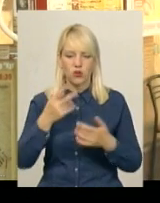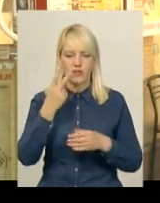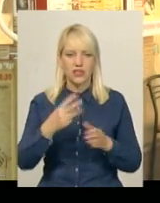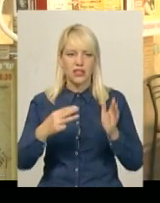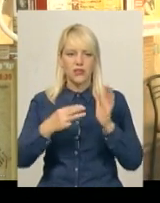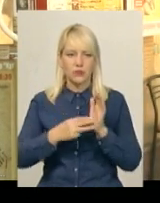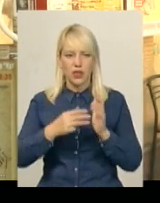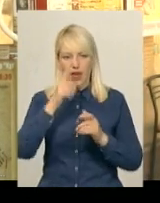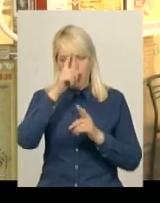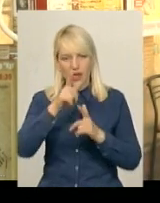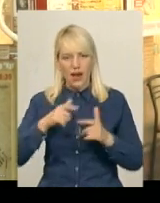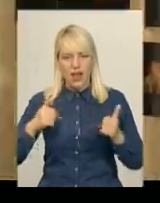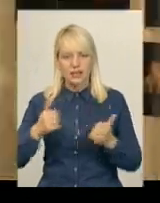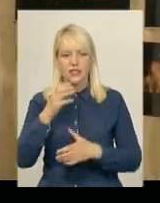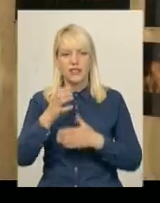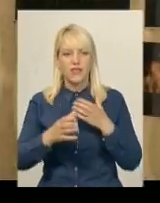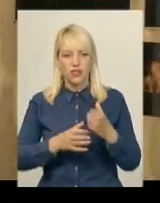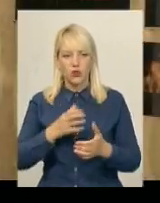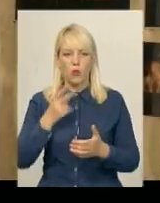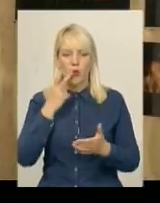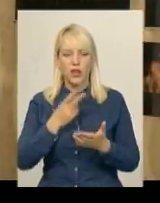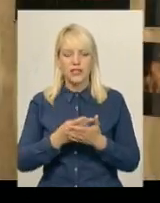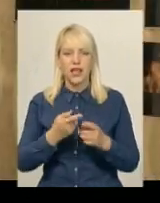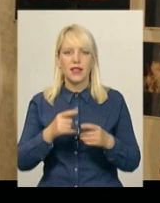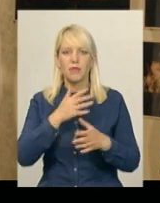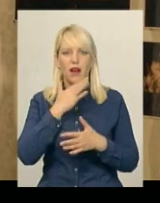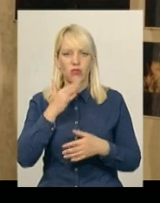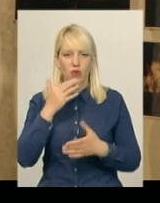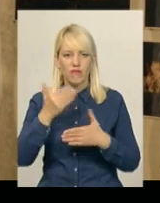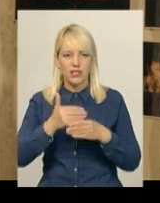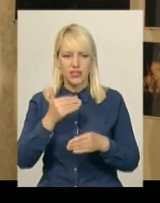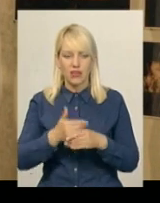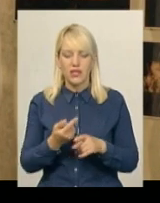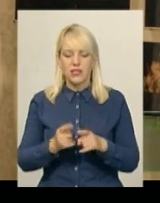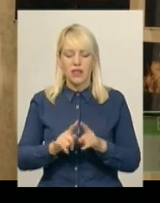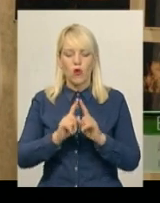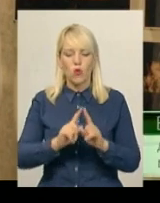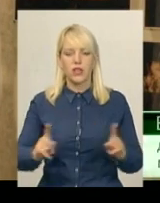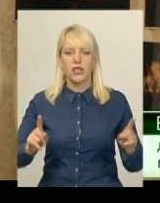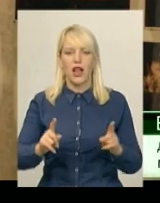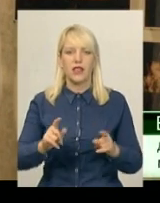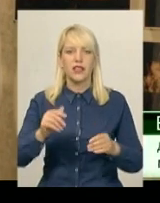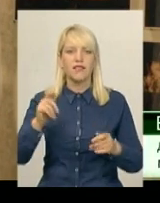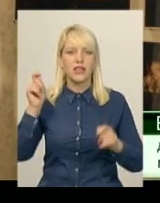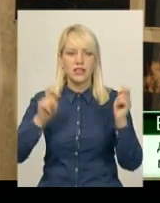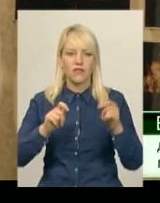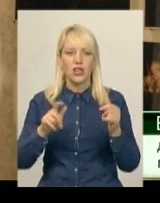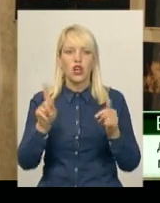глядачам понад 70 вистав. Це дійсно унікальний фестиваль, що поряд з такими мега